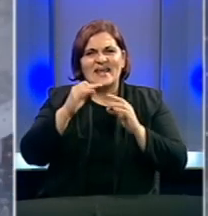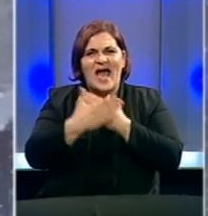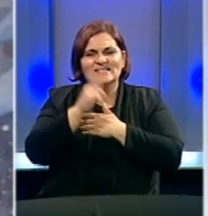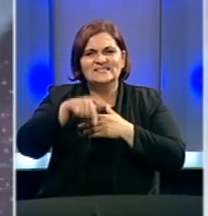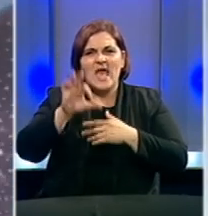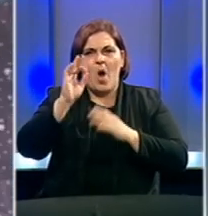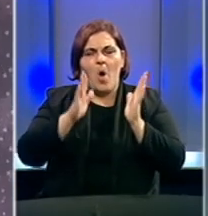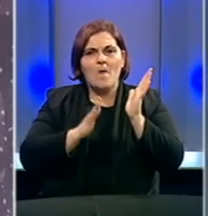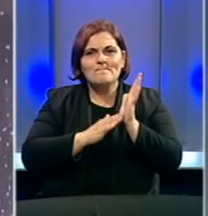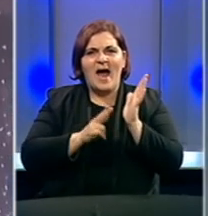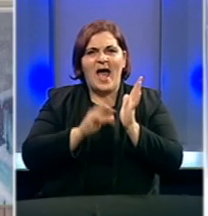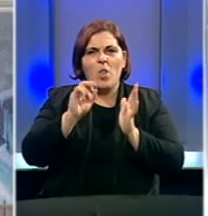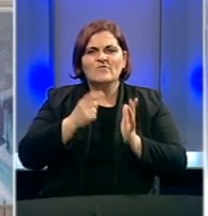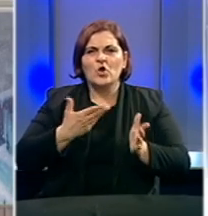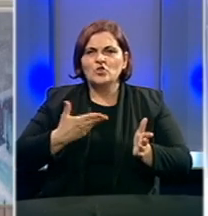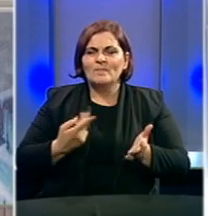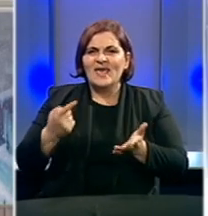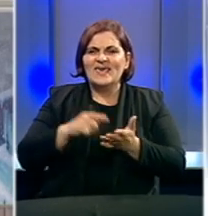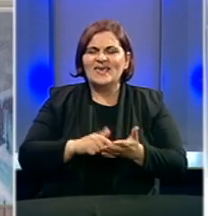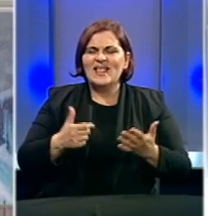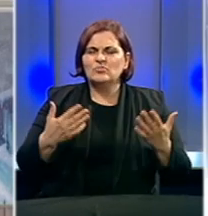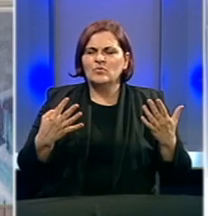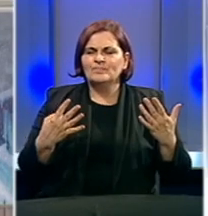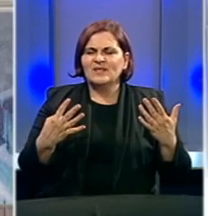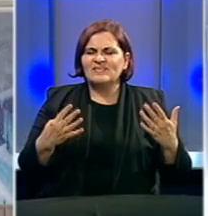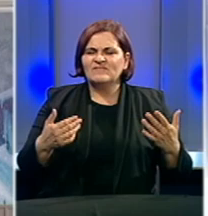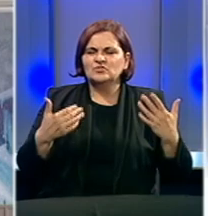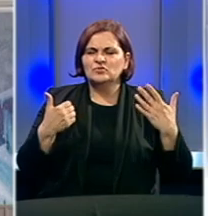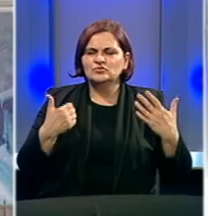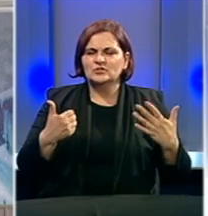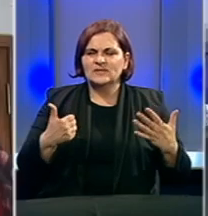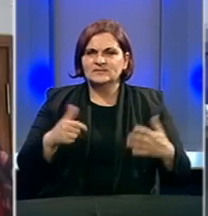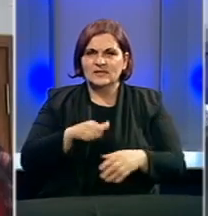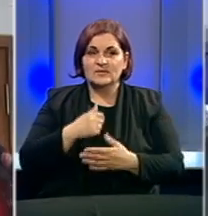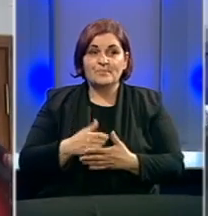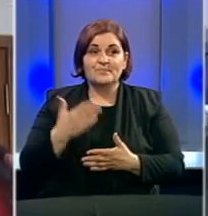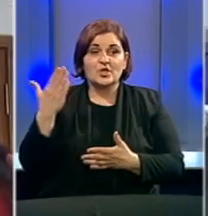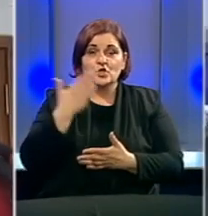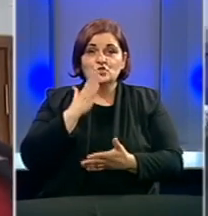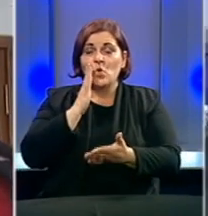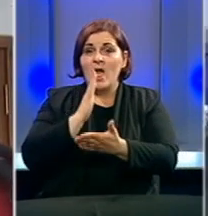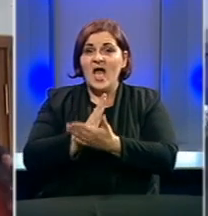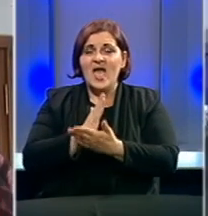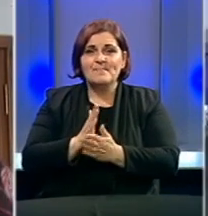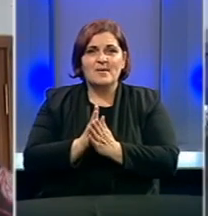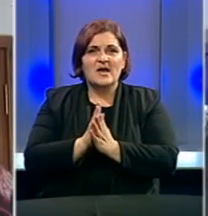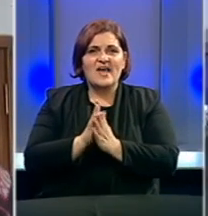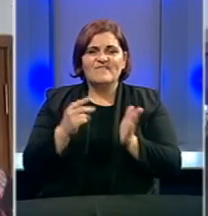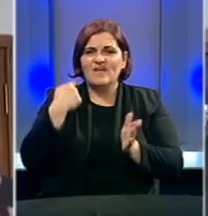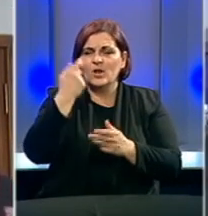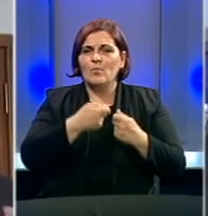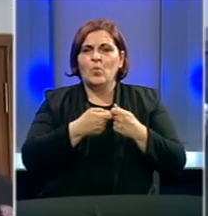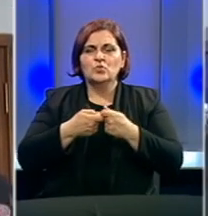Omanović, koji je dobila 1969. godine. Škola je uvijek imala veliku ulogu u